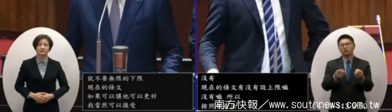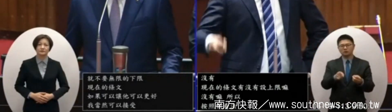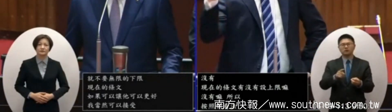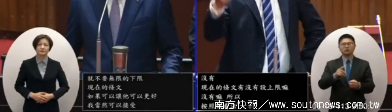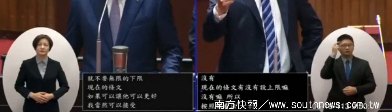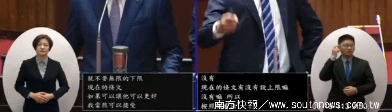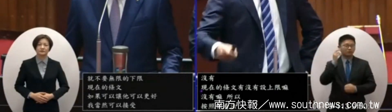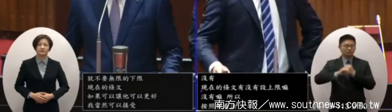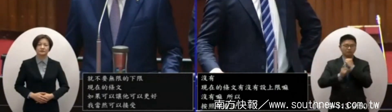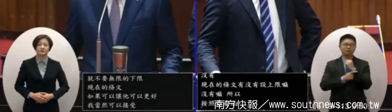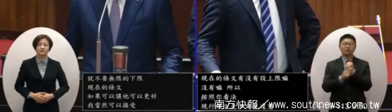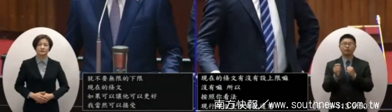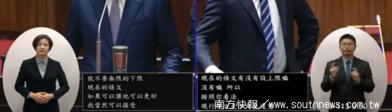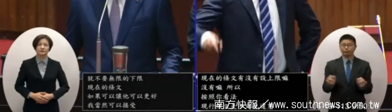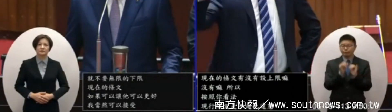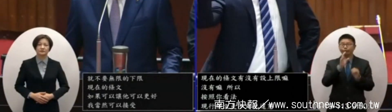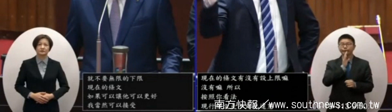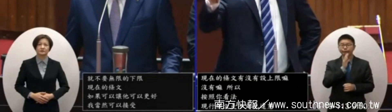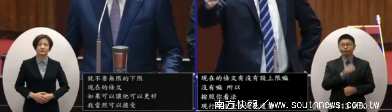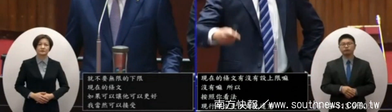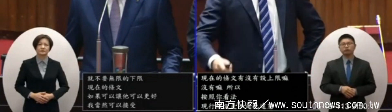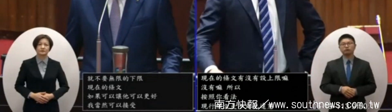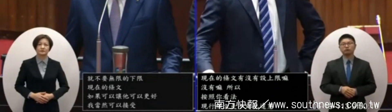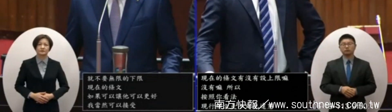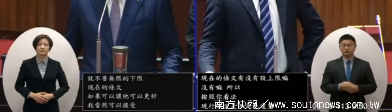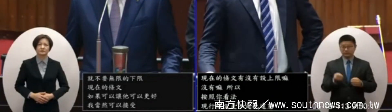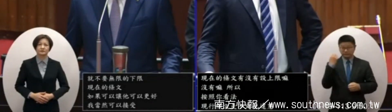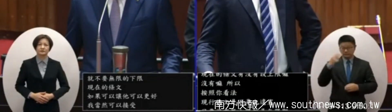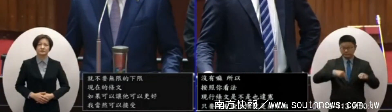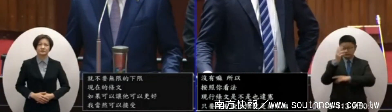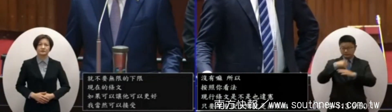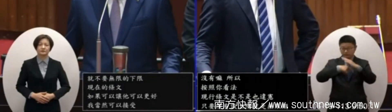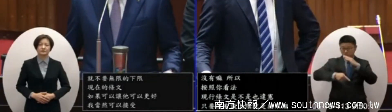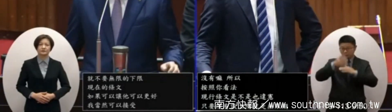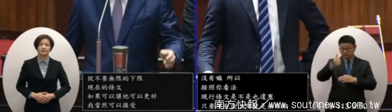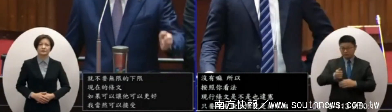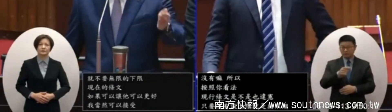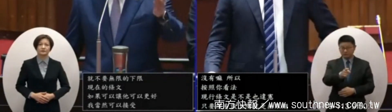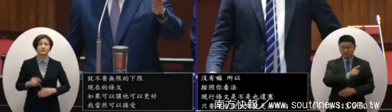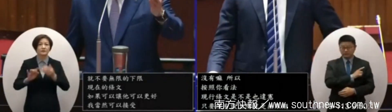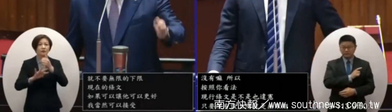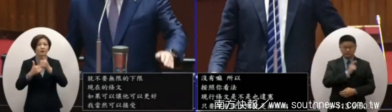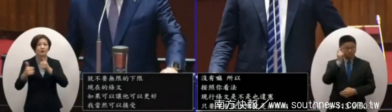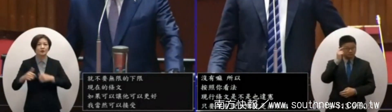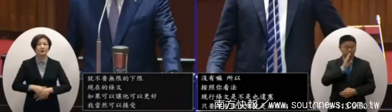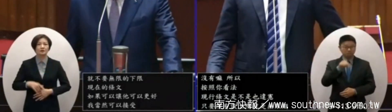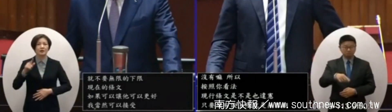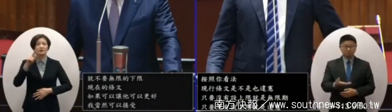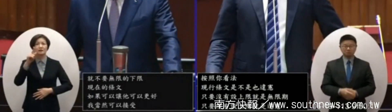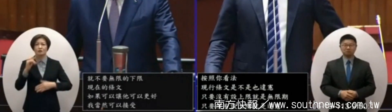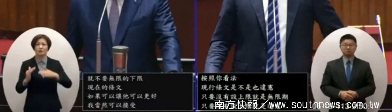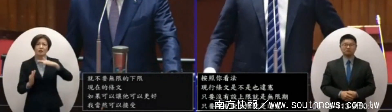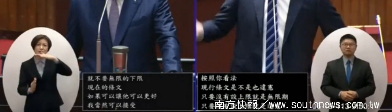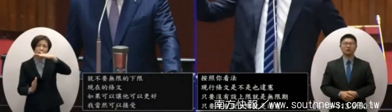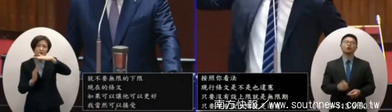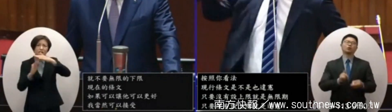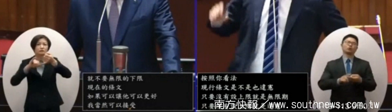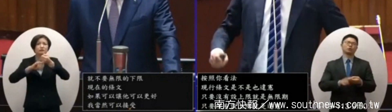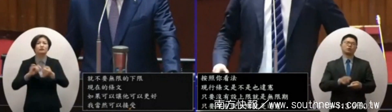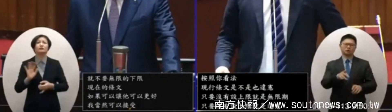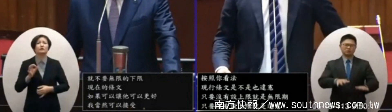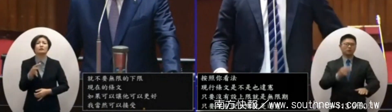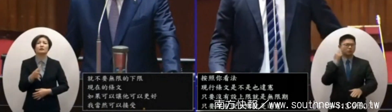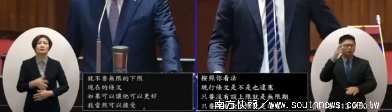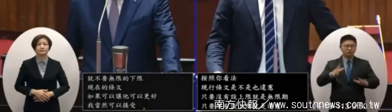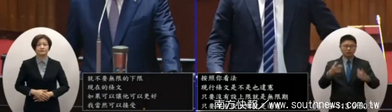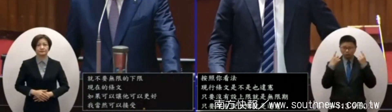憲我再請教的是這是不是我們新任行政院院長的我以為你為什麼不設上限呢對嘛所以你認為